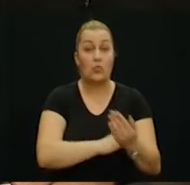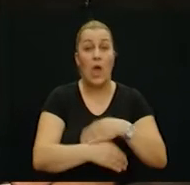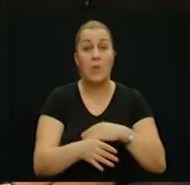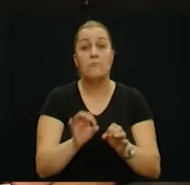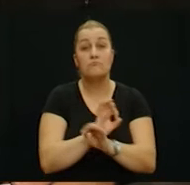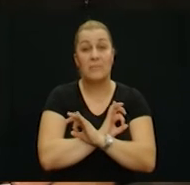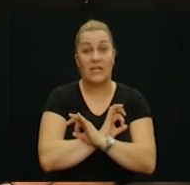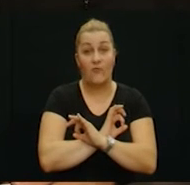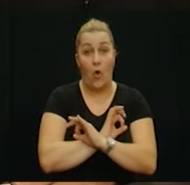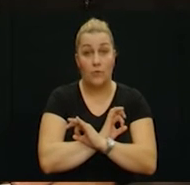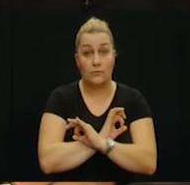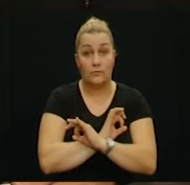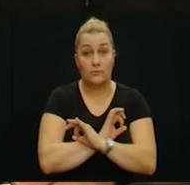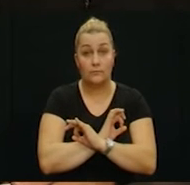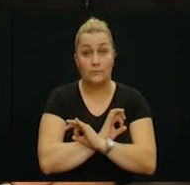mrtvo.